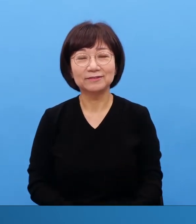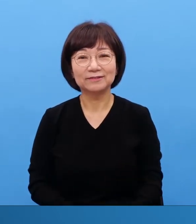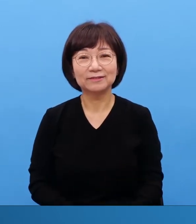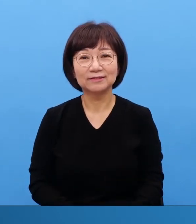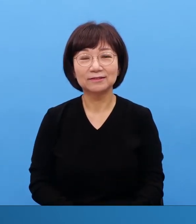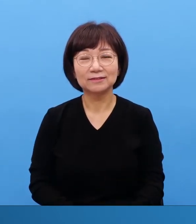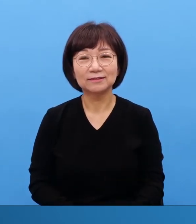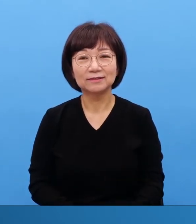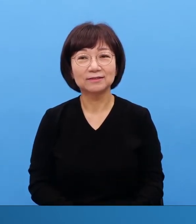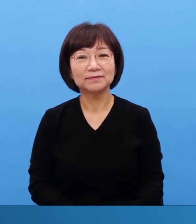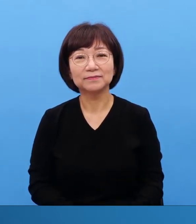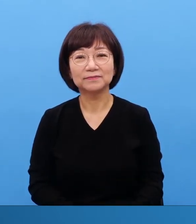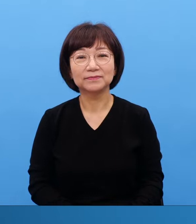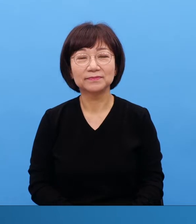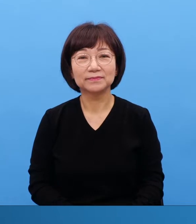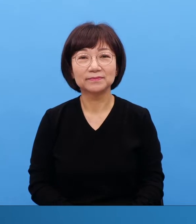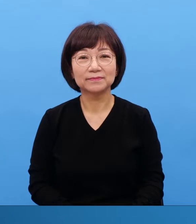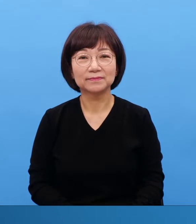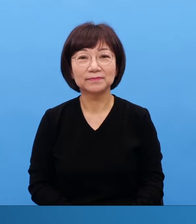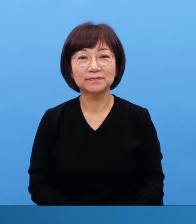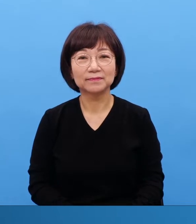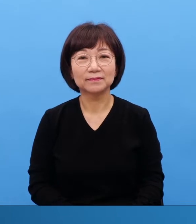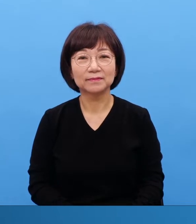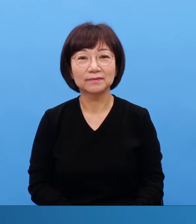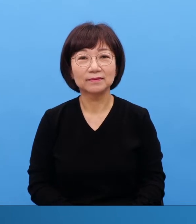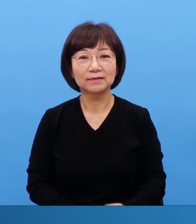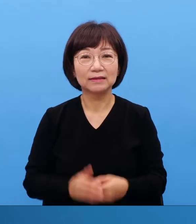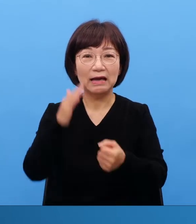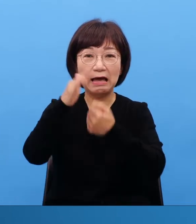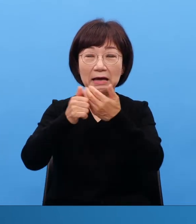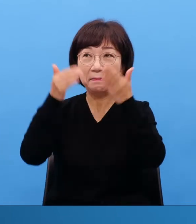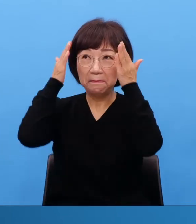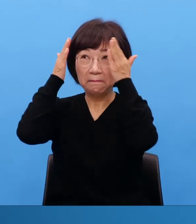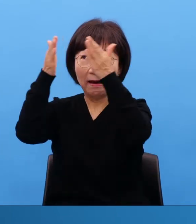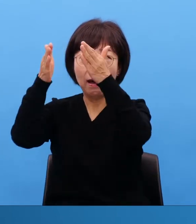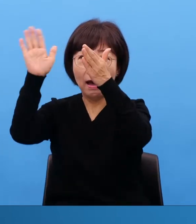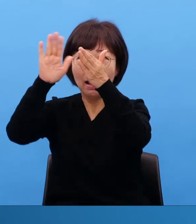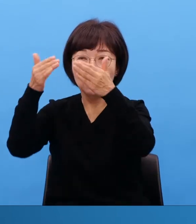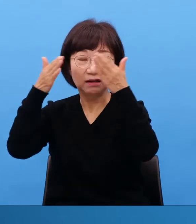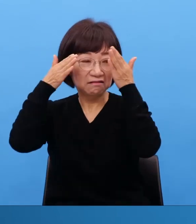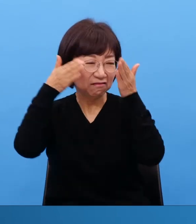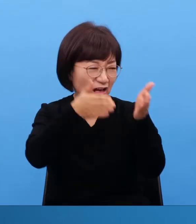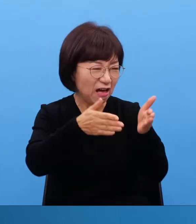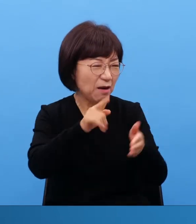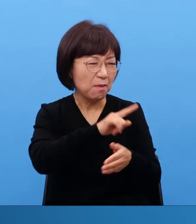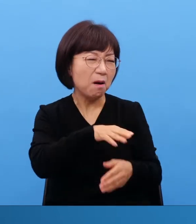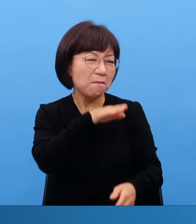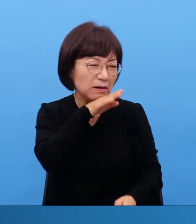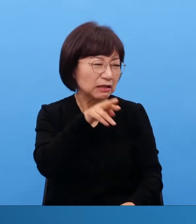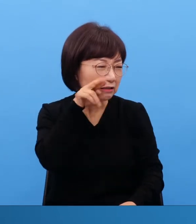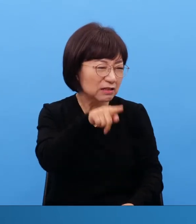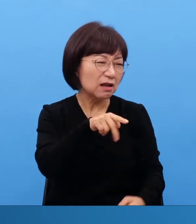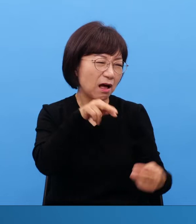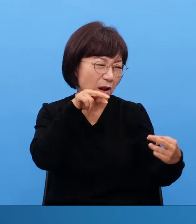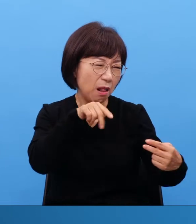그렇게 방향은 하나도 안 맞는데 뭐 옳다, 그르다, 그거 다 헛소리입니다 방향이 틀리면 안 돼요